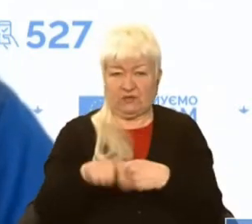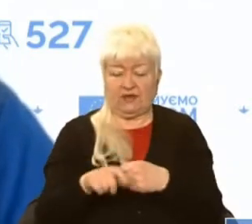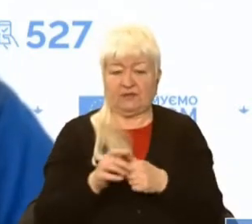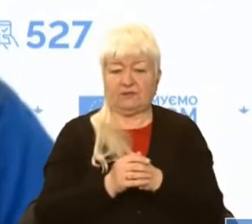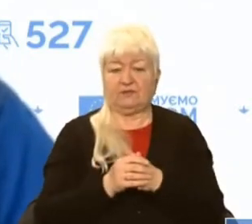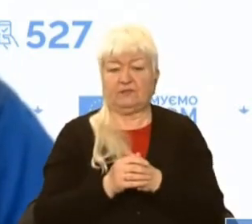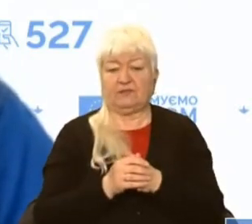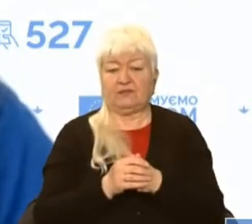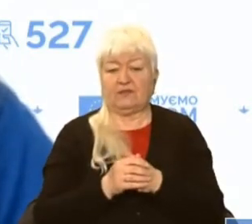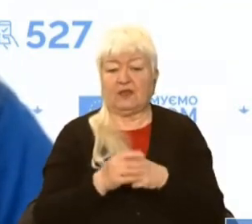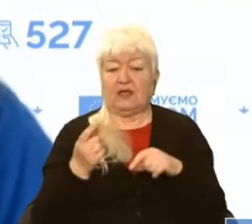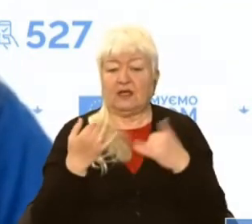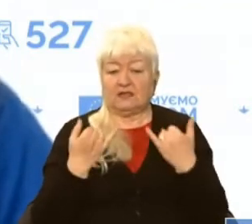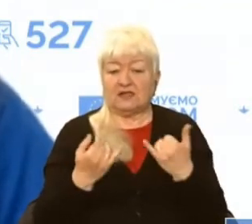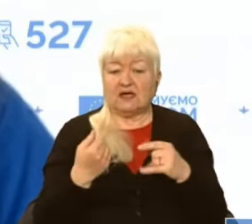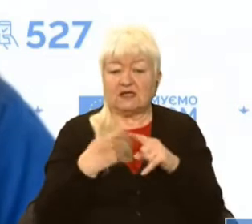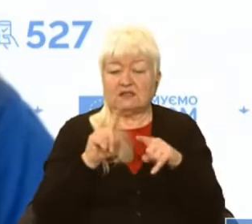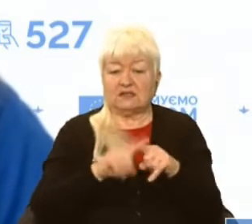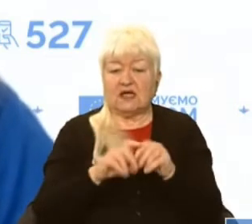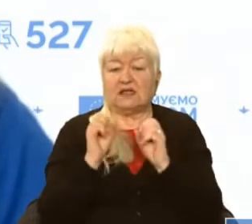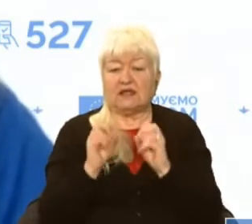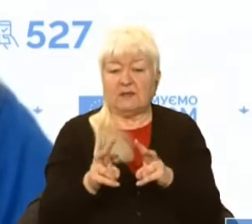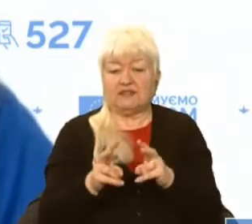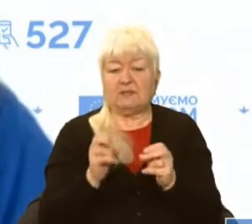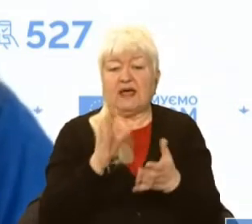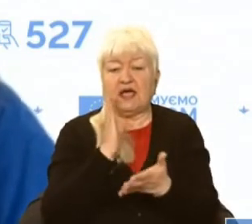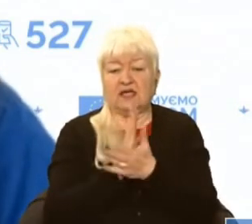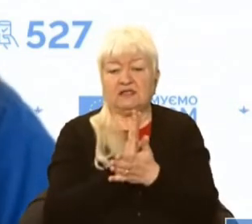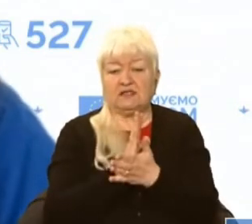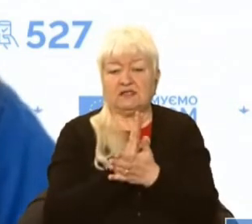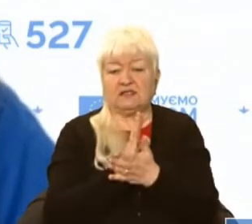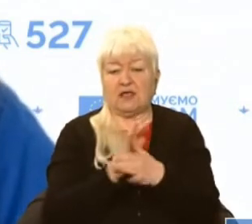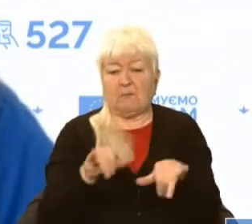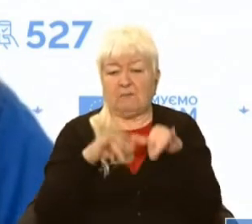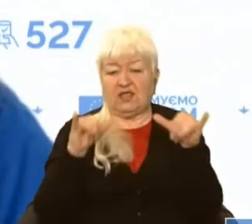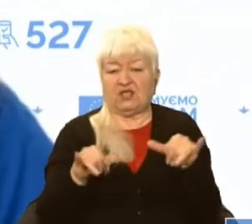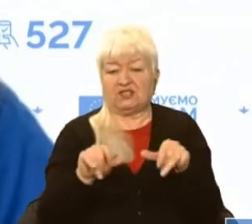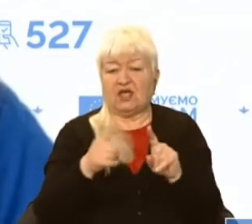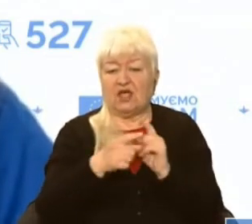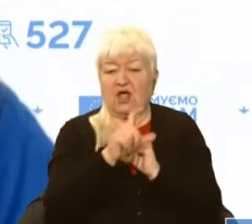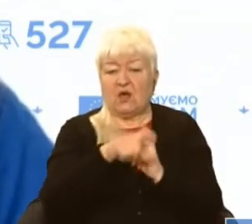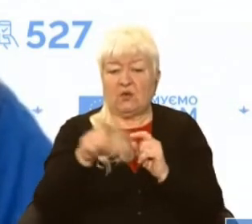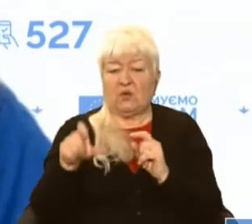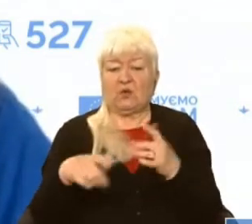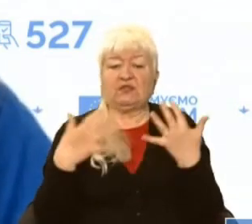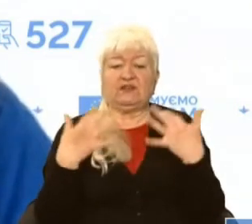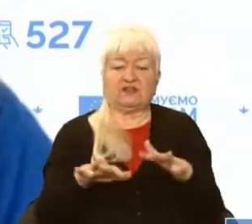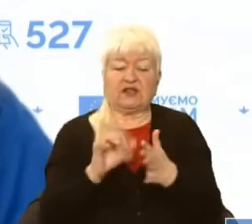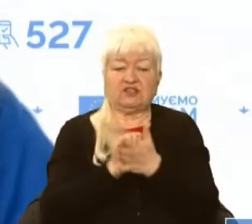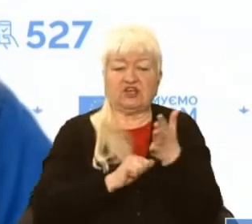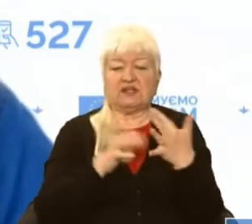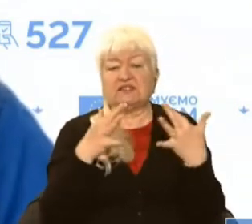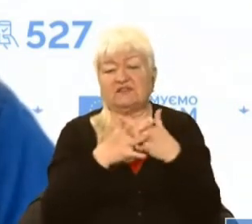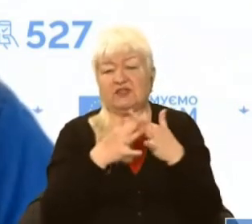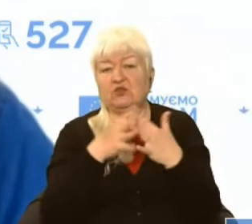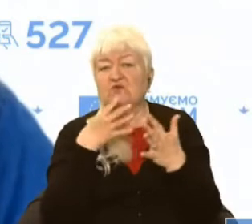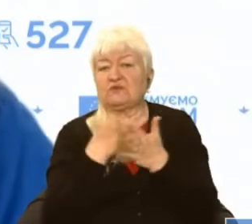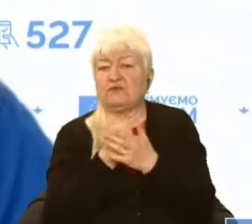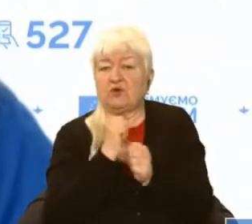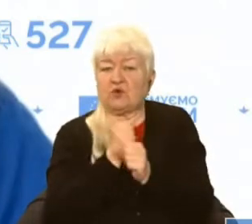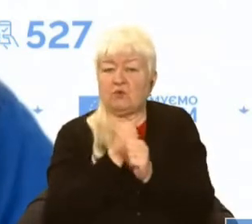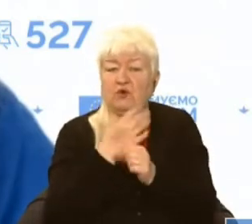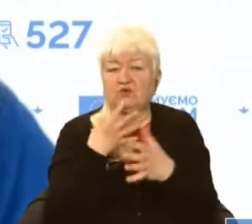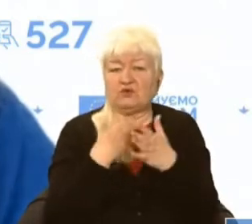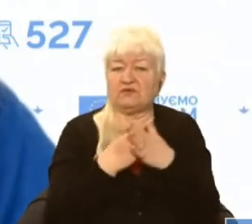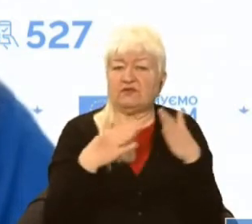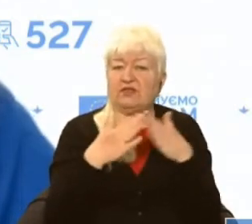Зараз ця небезпека стала набагато більшою, адже люди втрачають через війну свою роботу, свої